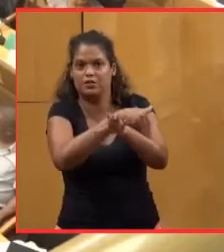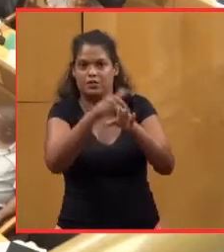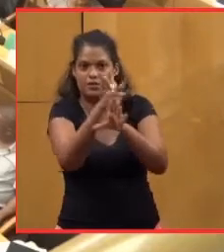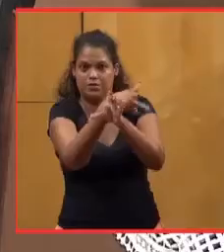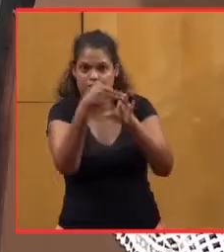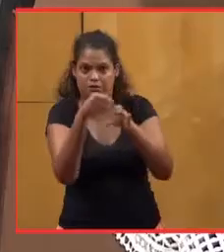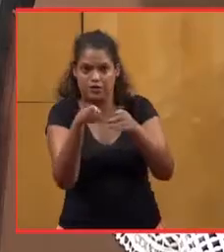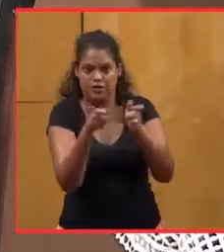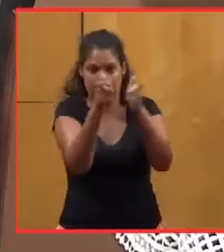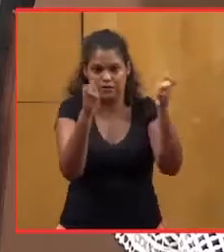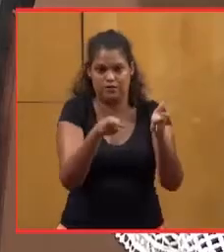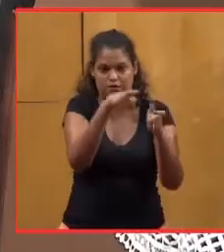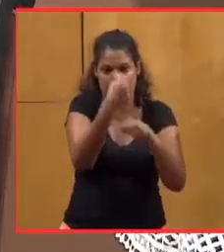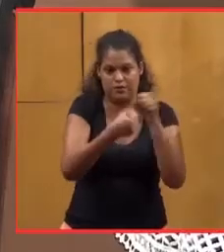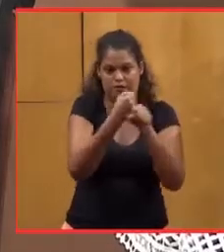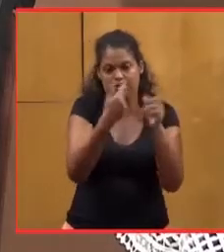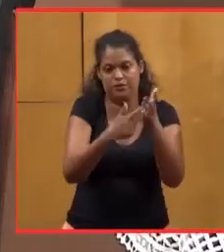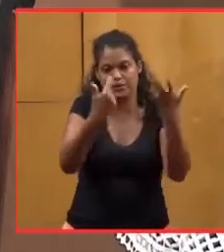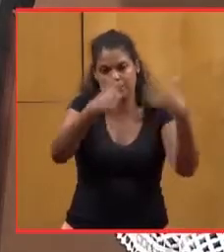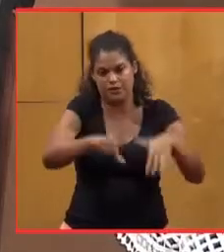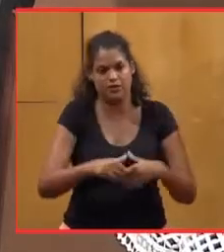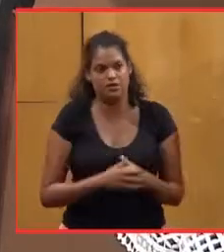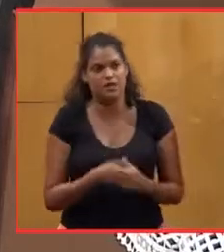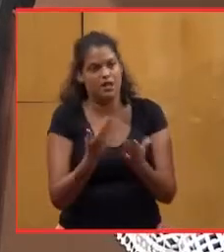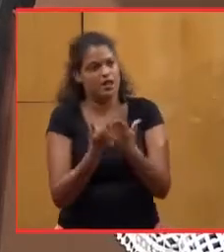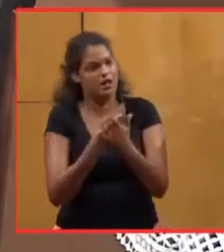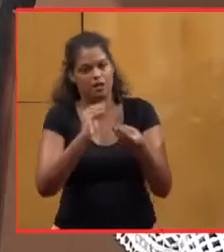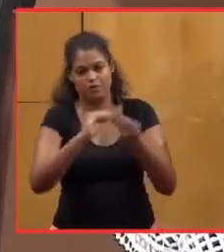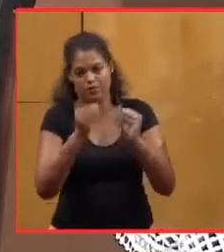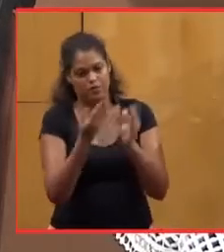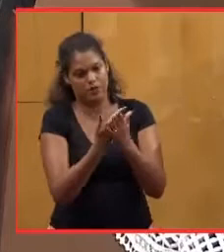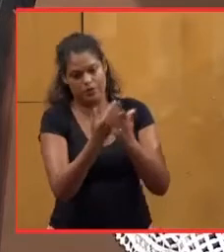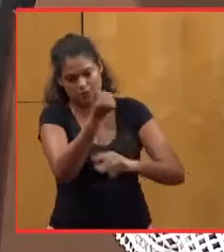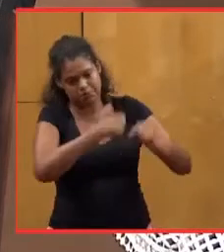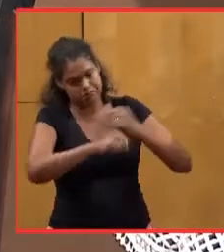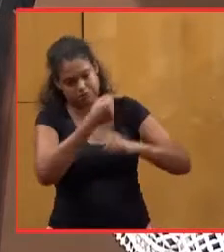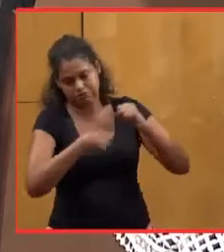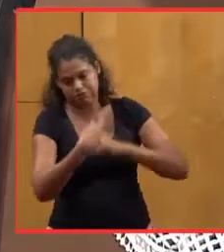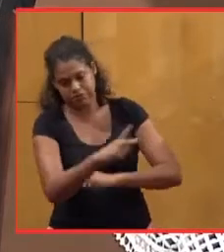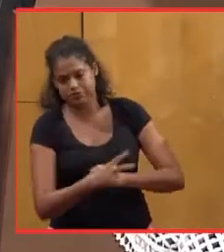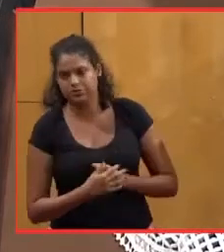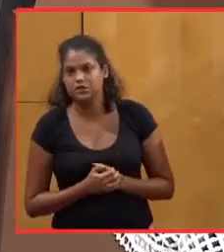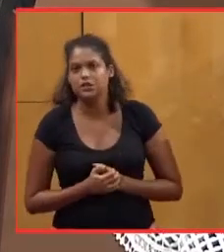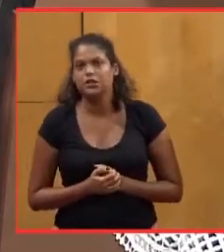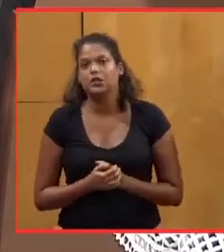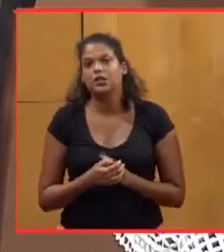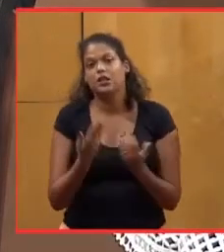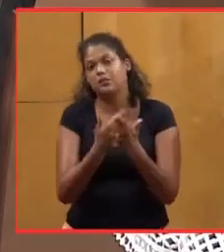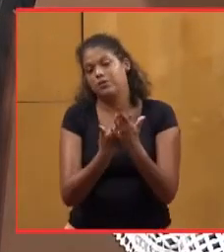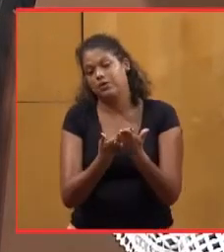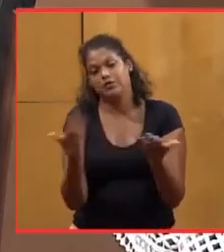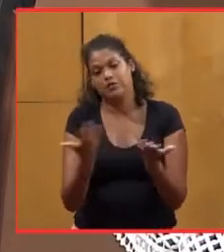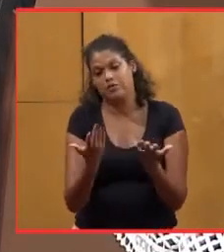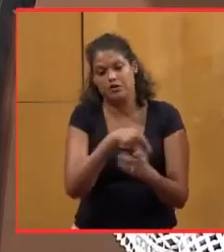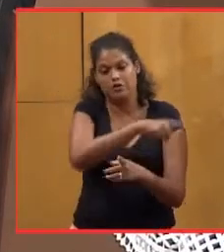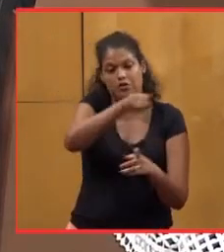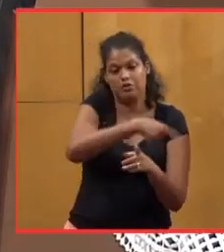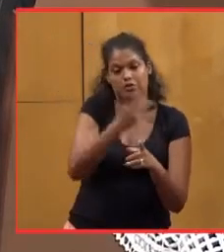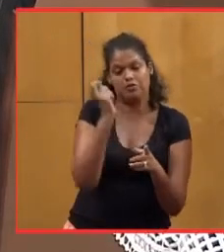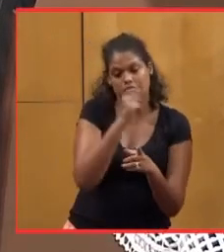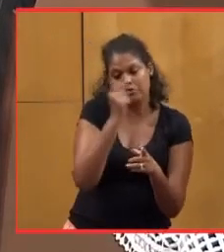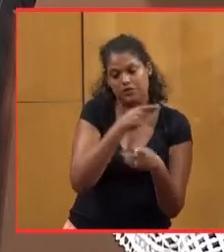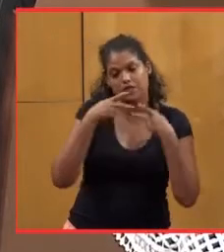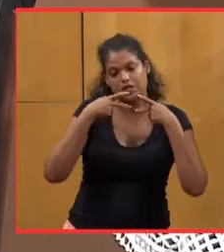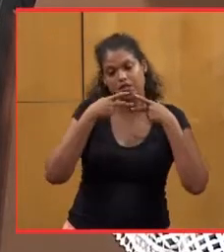'euros aux entreprises en 2016. Vous avez un vrai problème dans l'organisation. Cela prouve encore une fois que vous mentez délibérément